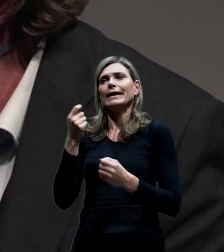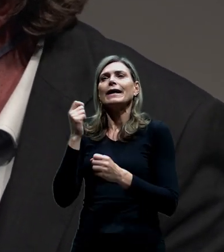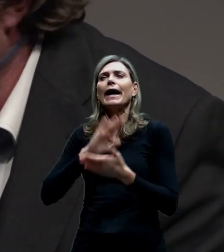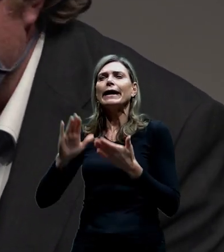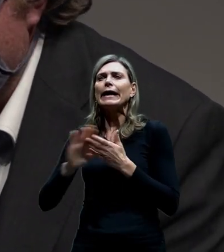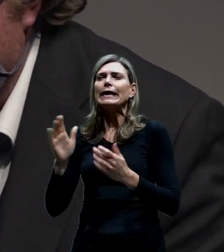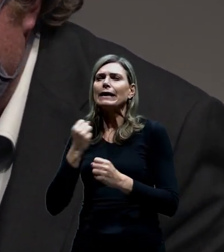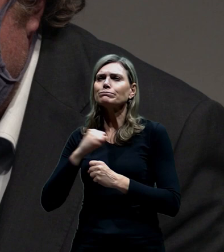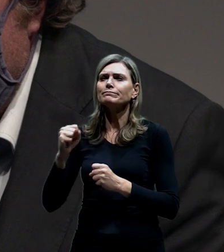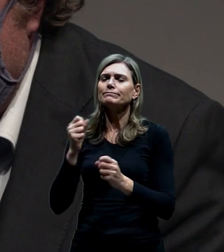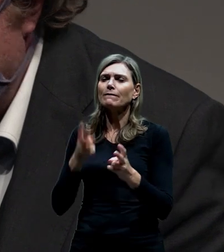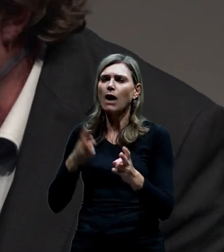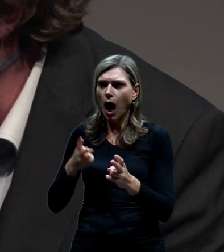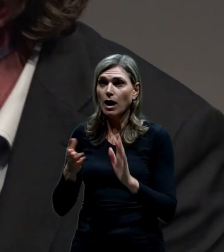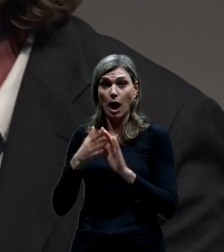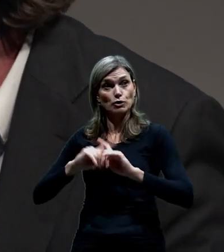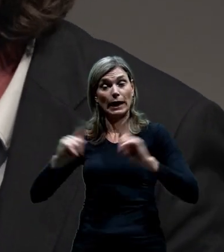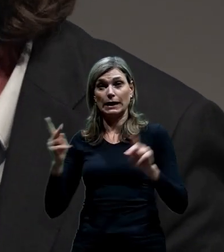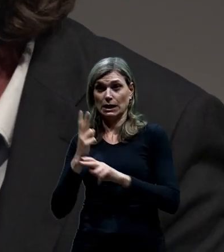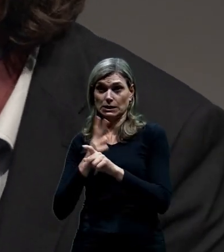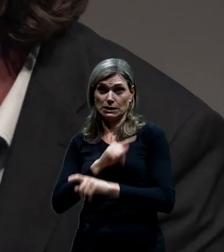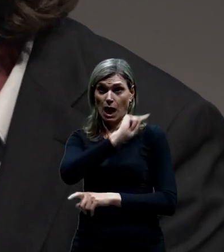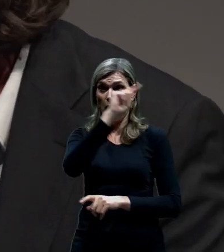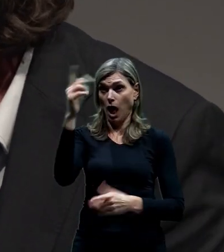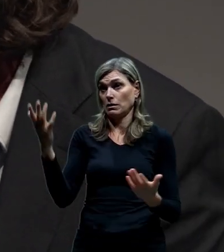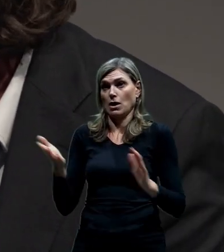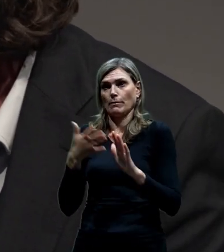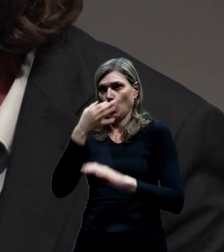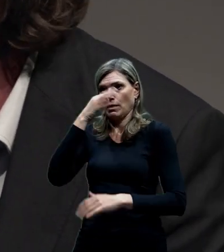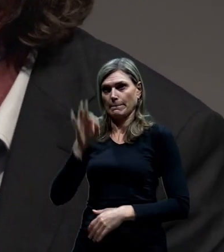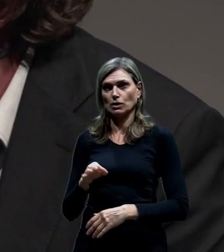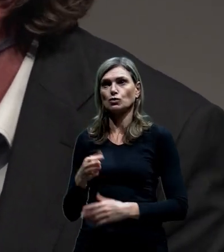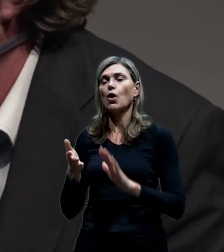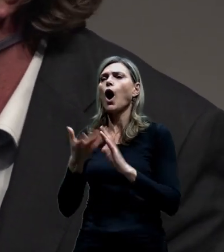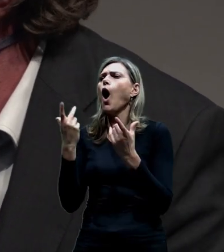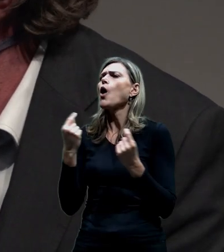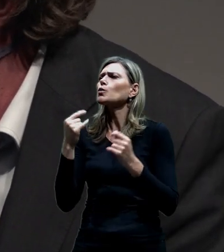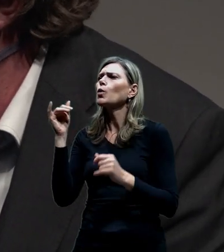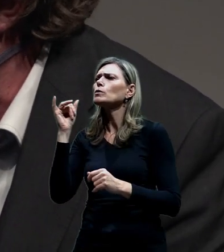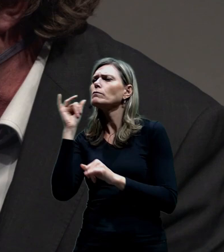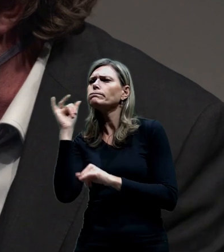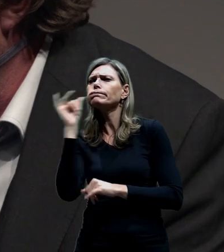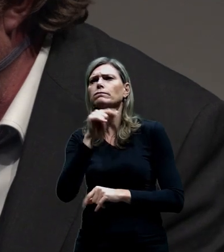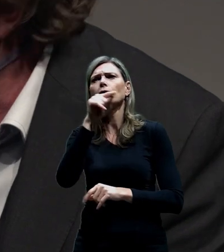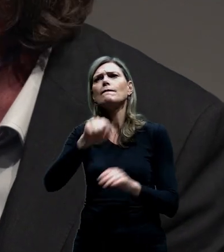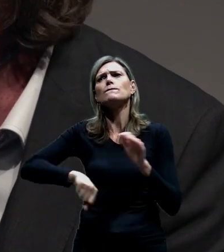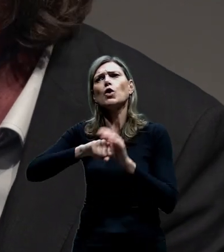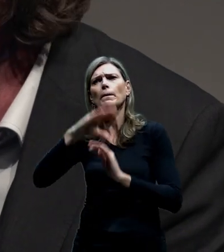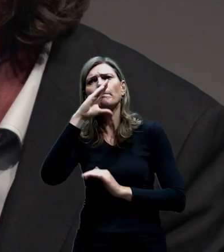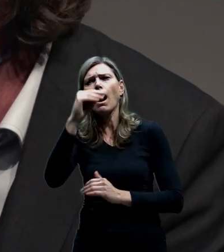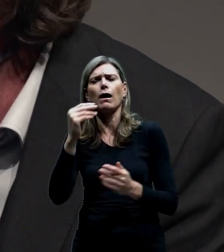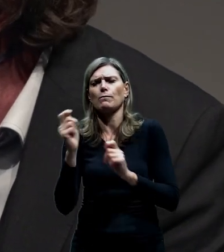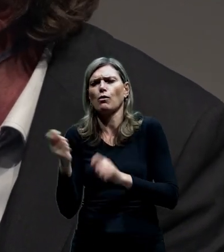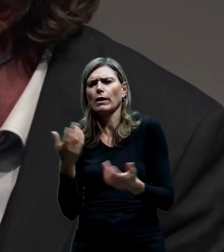město, jak přijíždějí lidi třeba na fotbal, tak přijíždějí prostě vlakem. Jsme v tom jako